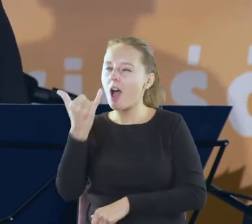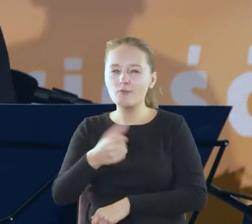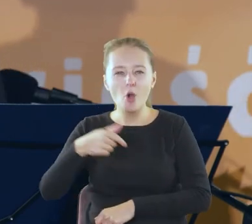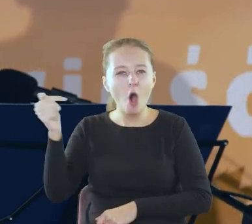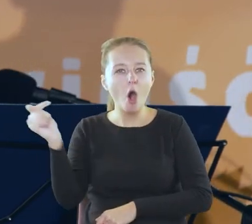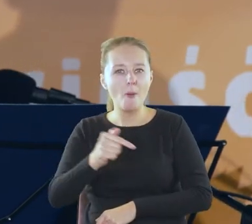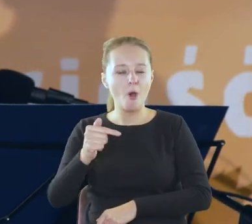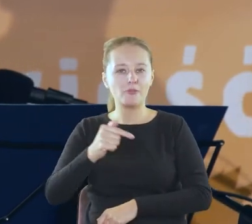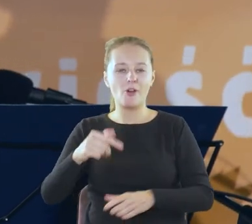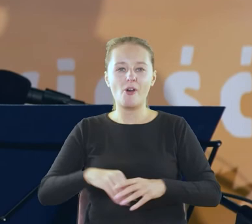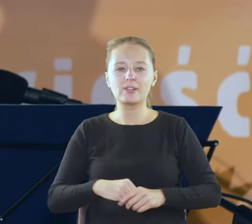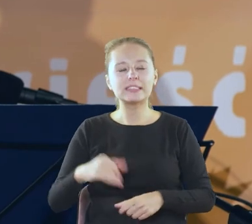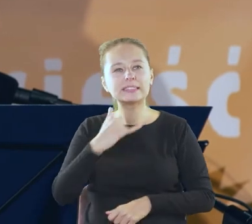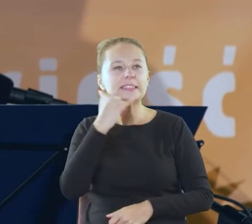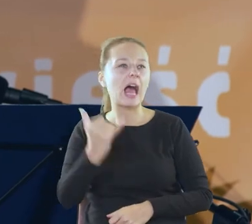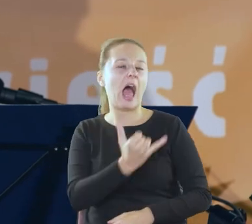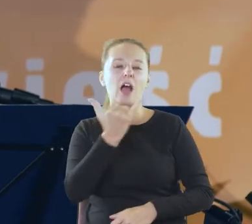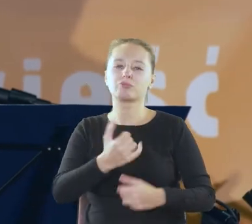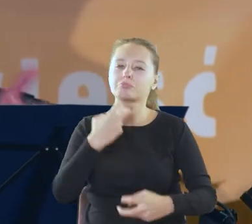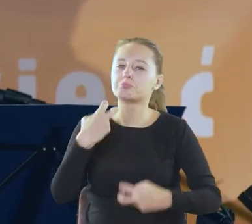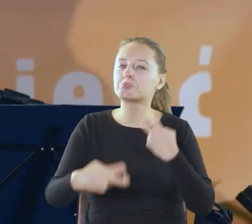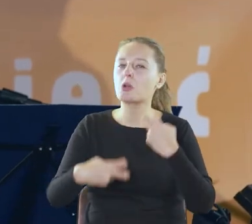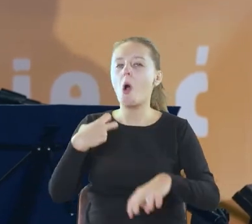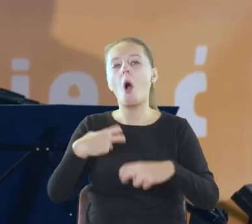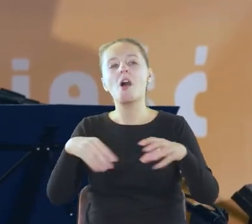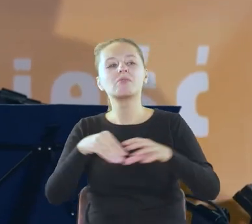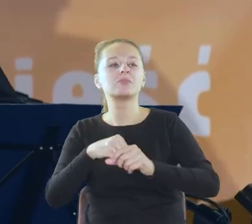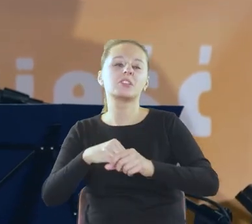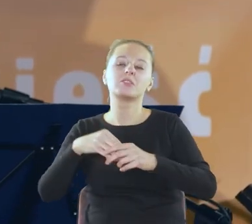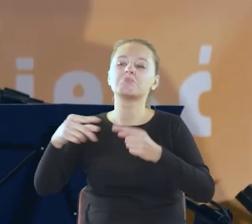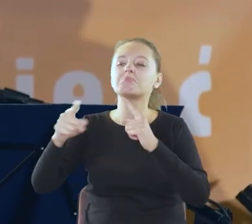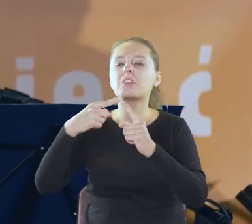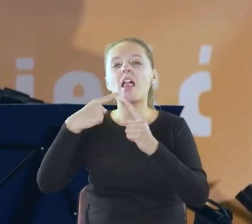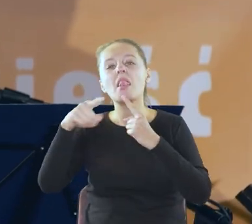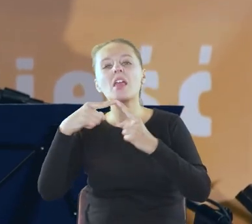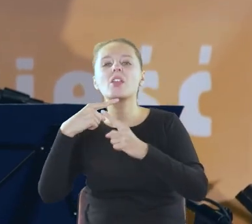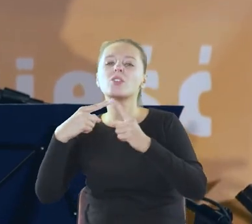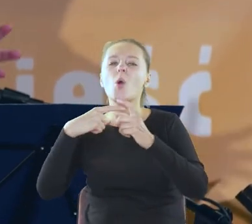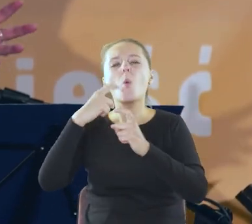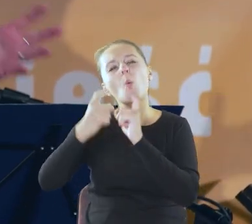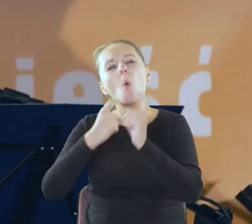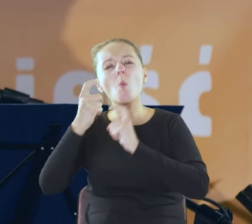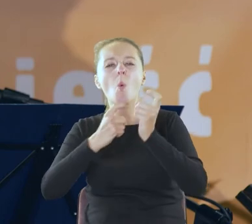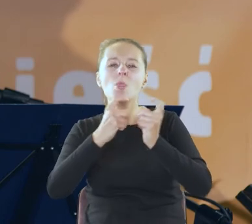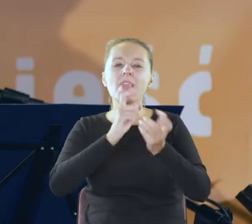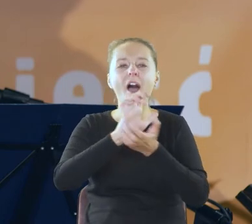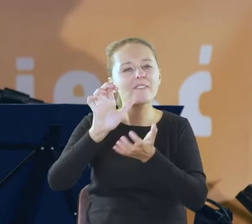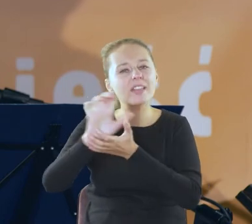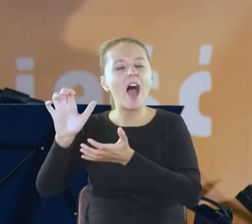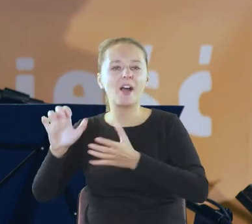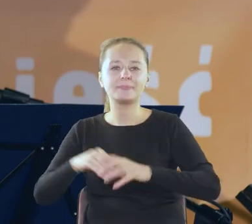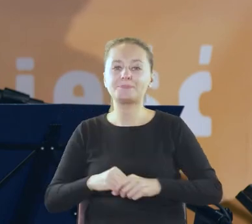zawsze z jakimś ciężarem zawsze w korespondencji w kłótni z wydawcami w sprawach